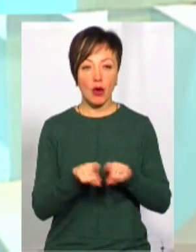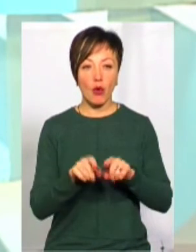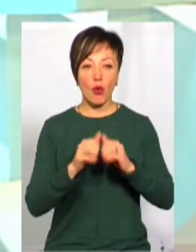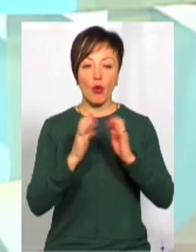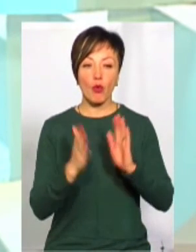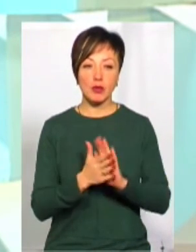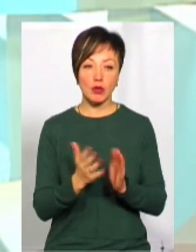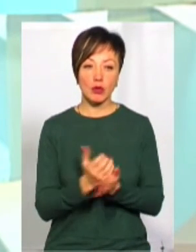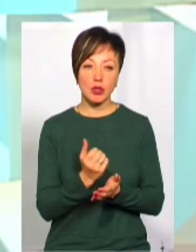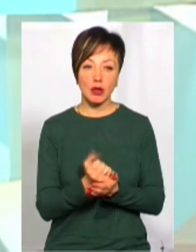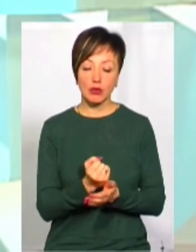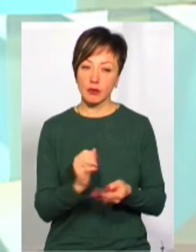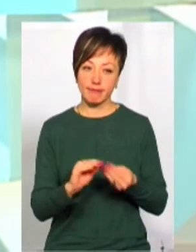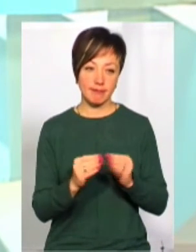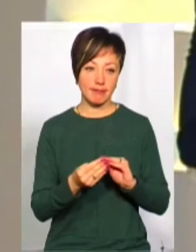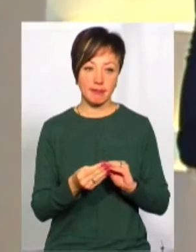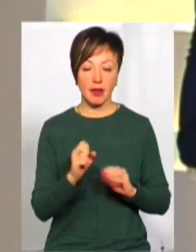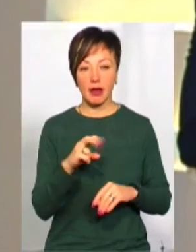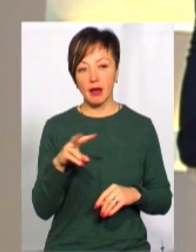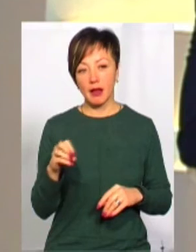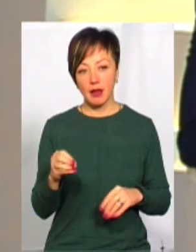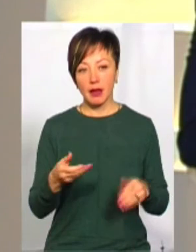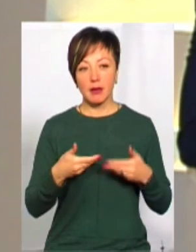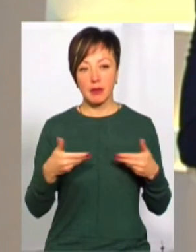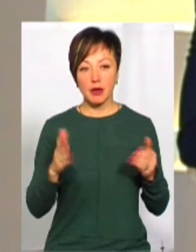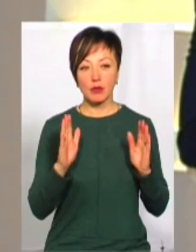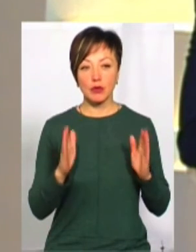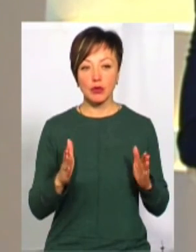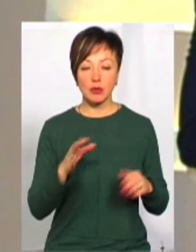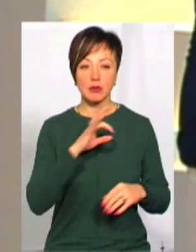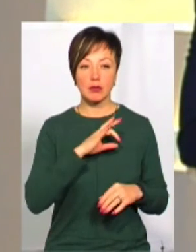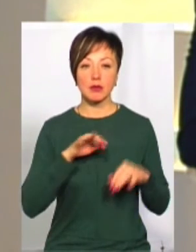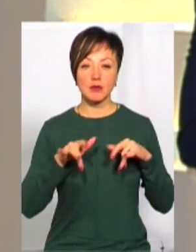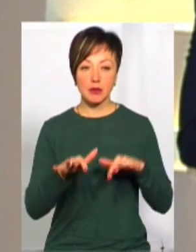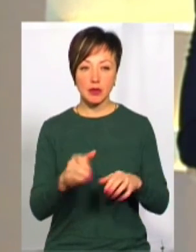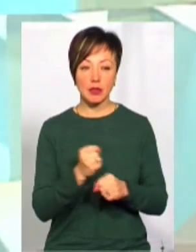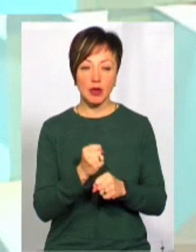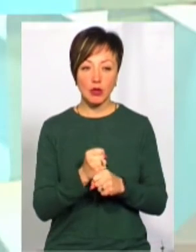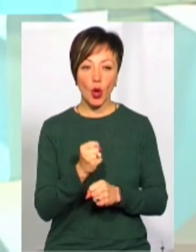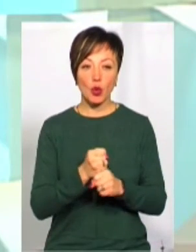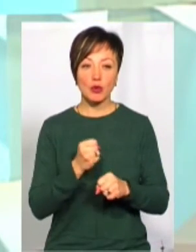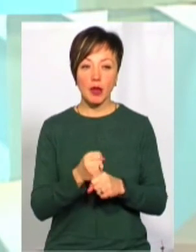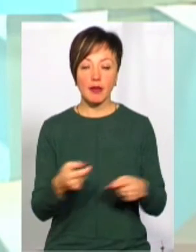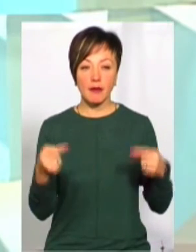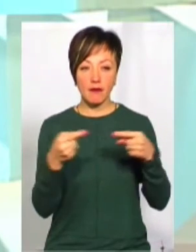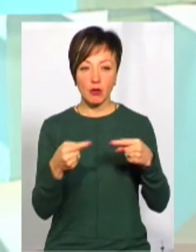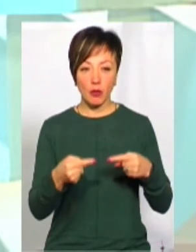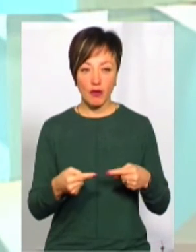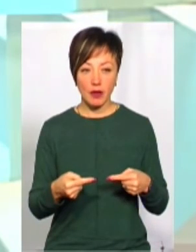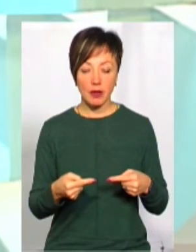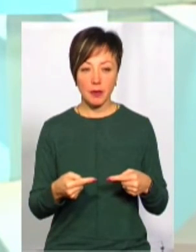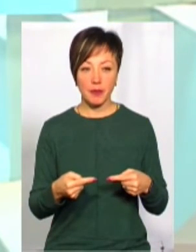обсягу досягнути буде досить проблематично. Але разом з тим ми будемо вживати заходів, ми будемо розробляти відповідні